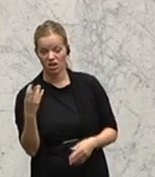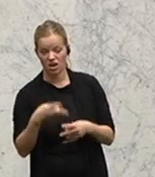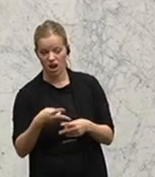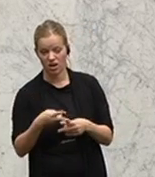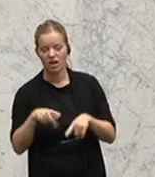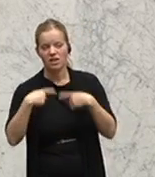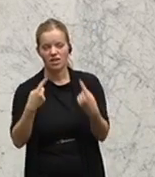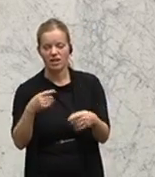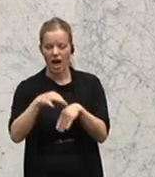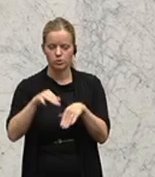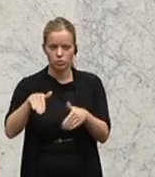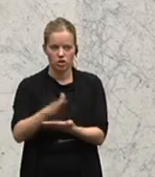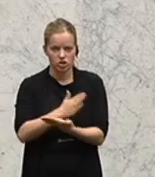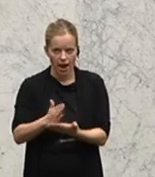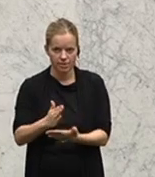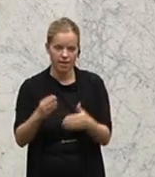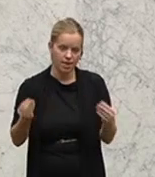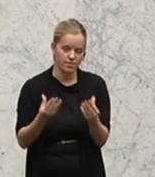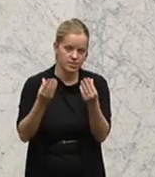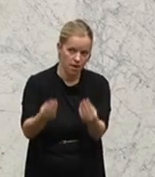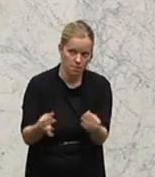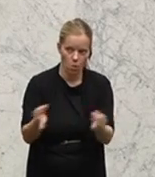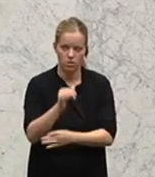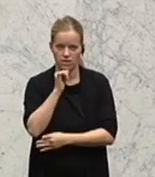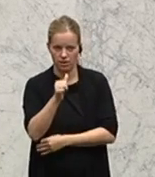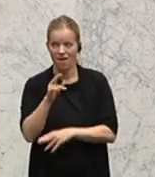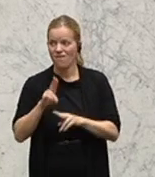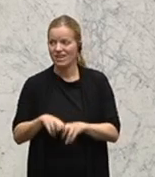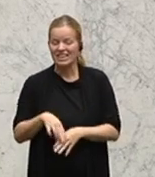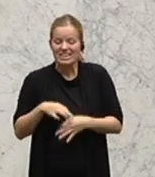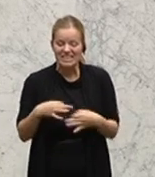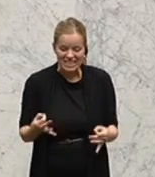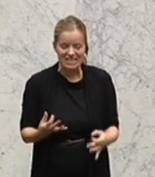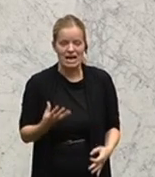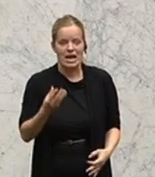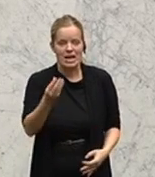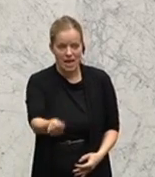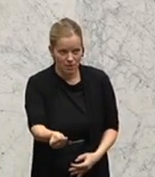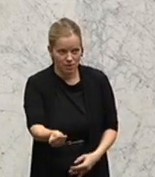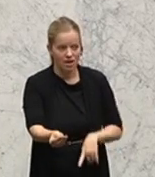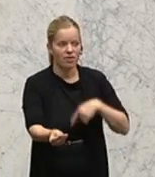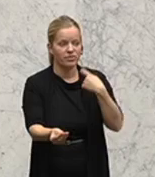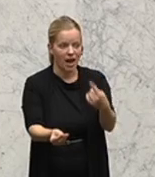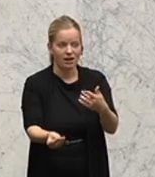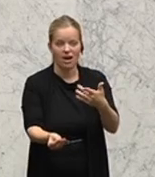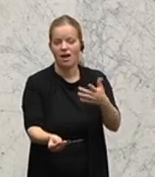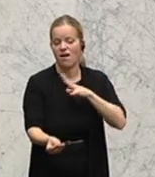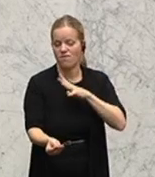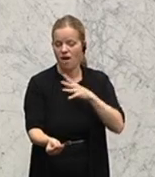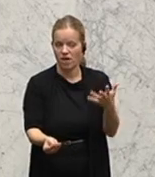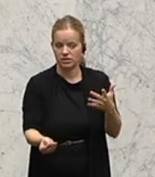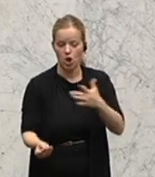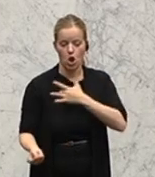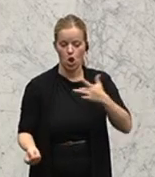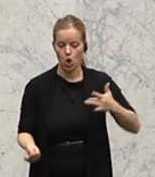ihm nichts. Und wenn Sie ihm manchmal nichts geben, riskieren Sie eine Lungenentzündung, ja